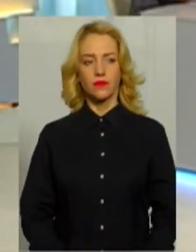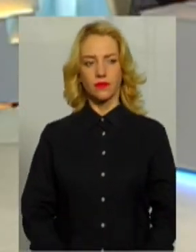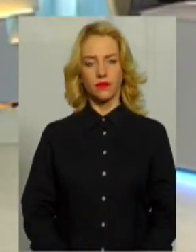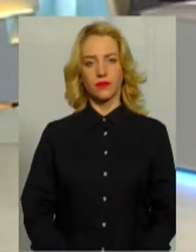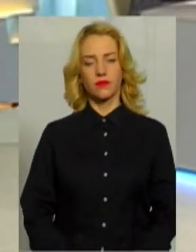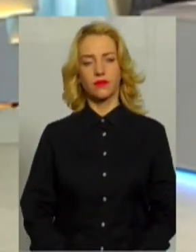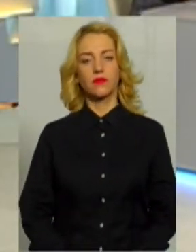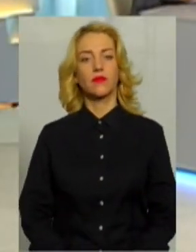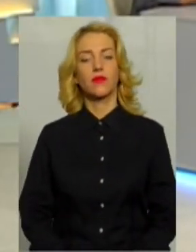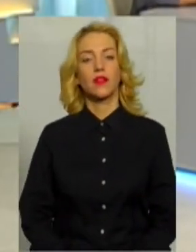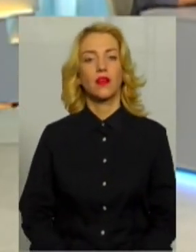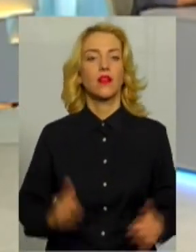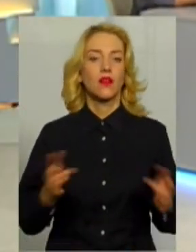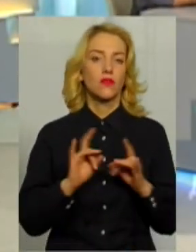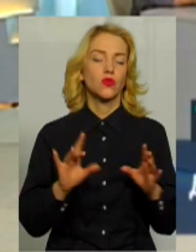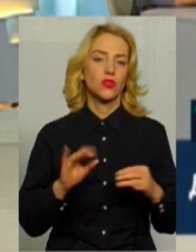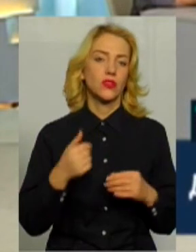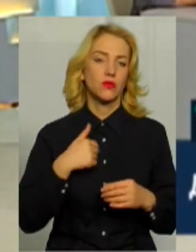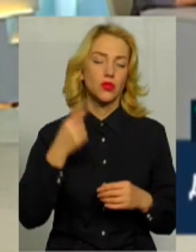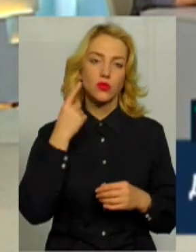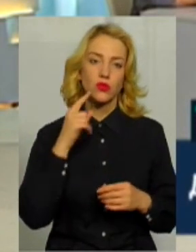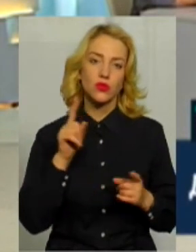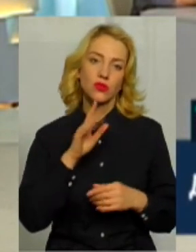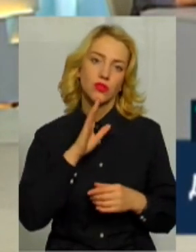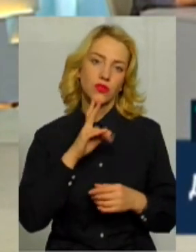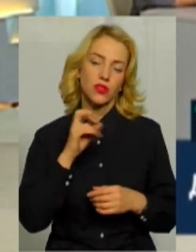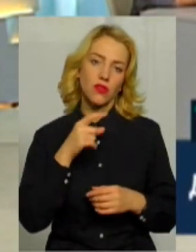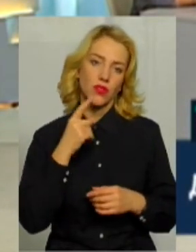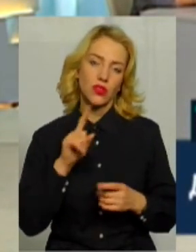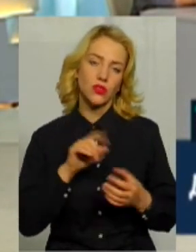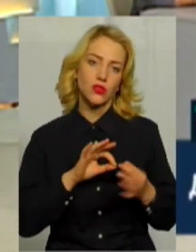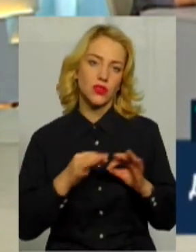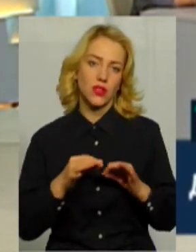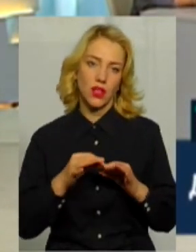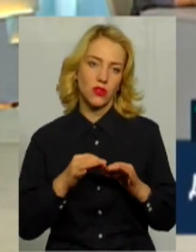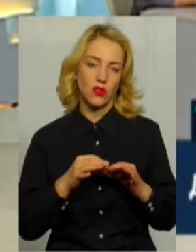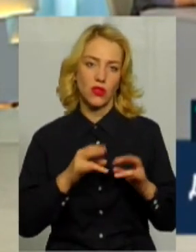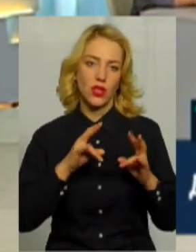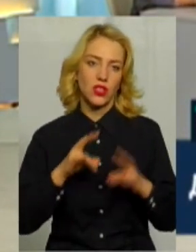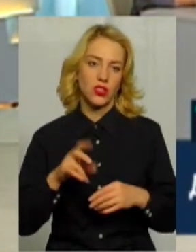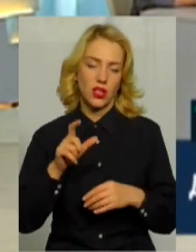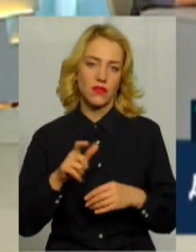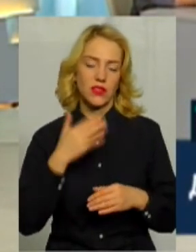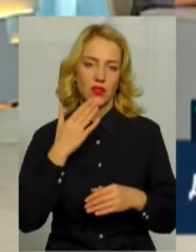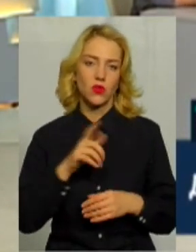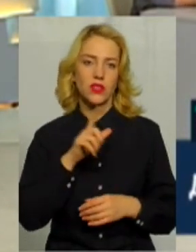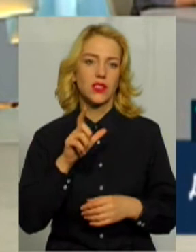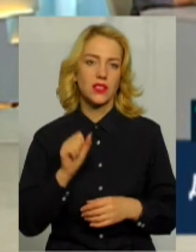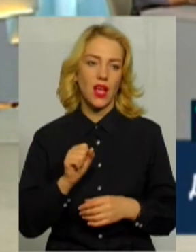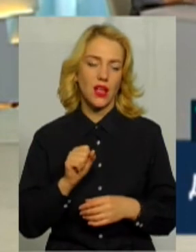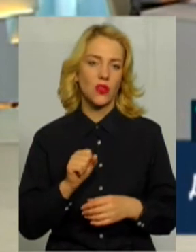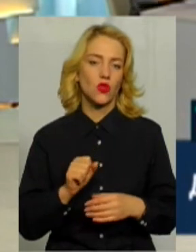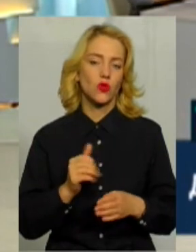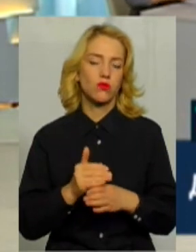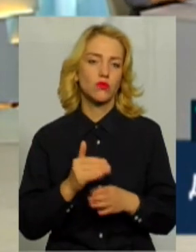Пані Лася, у сюжеті ми чули, дівчина говорила, що складно жертві звернутися за допомогою. Як